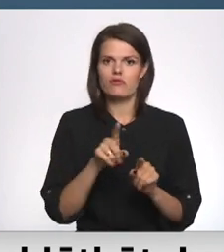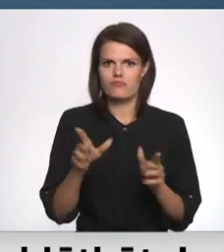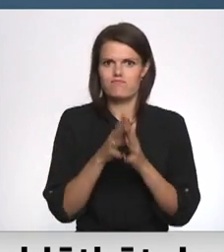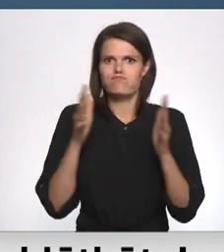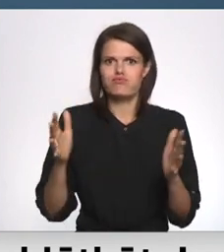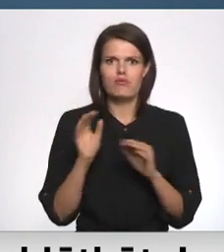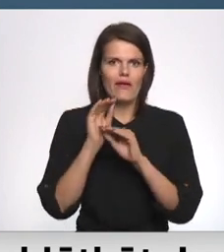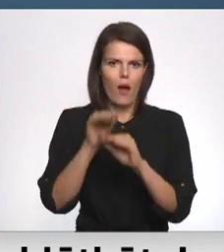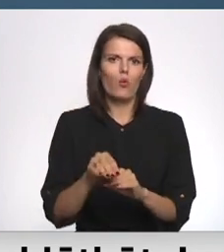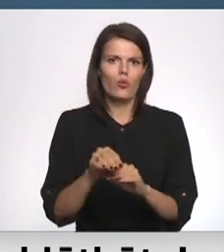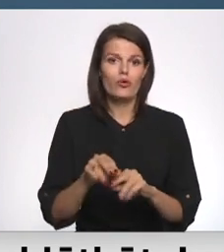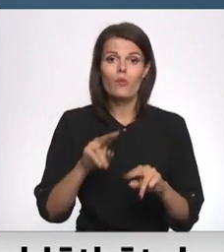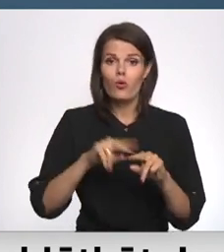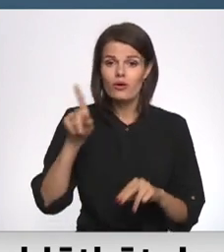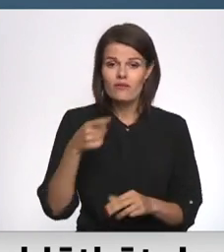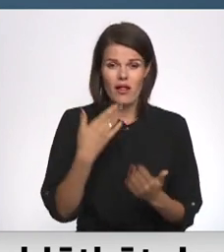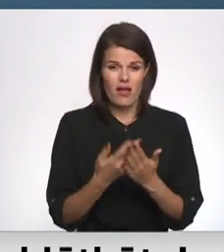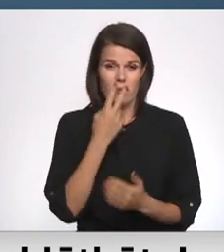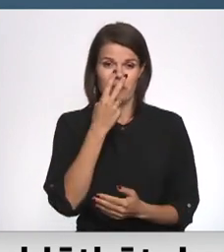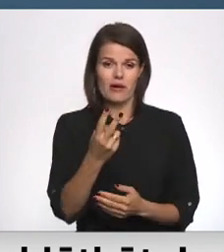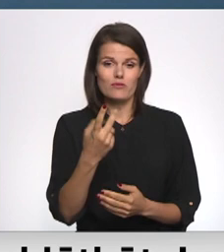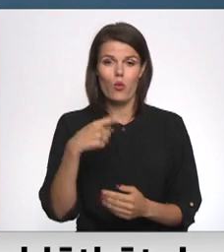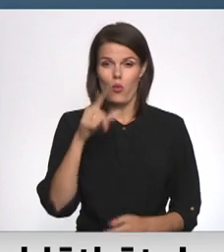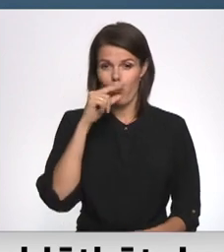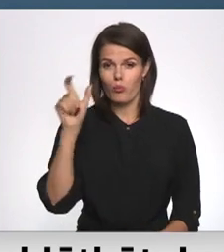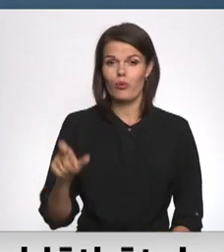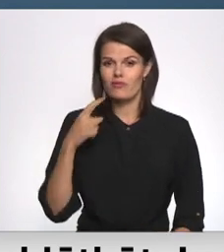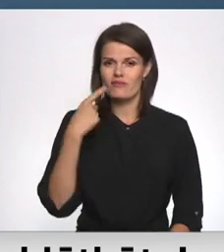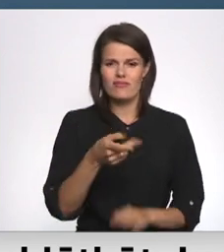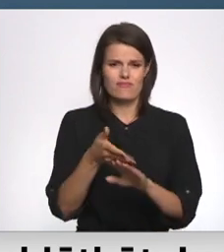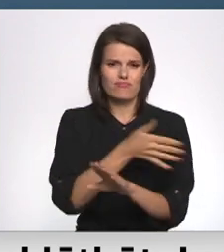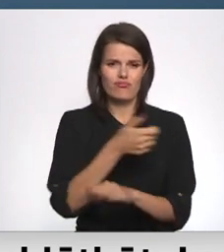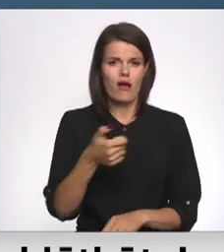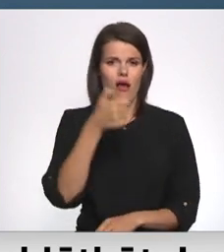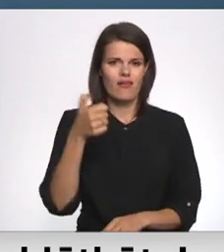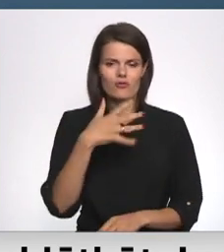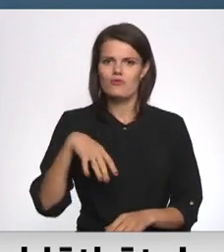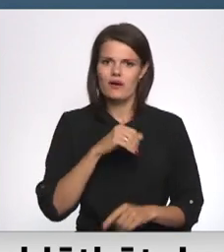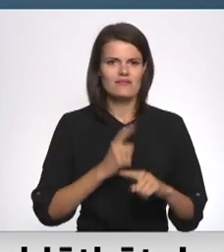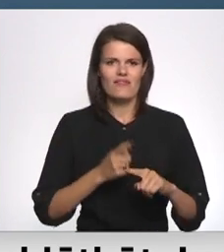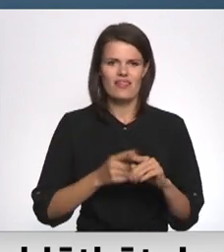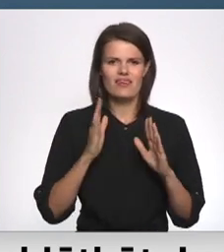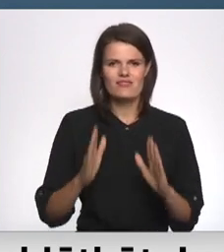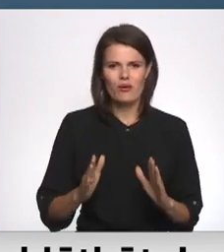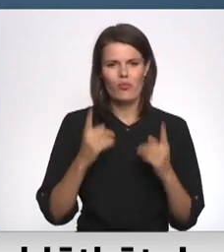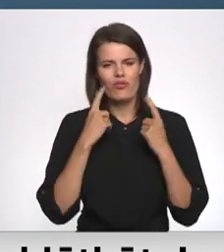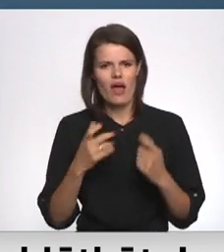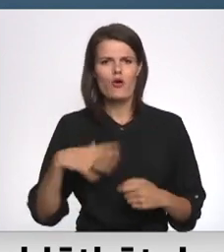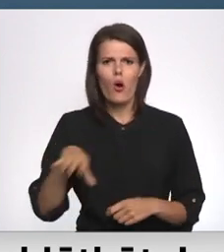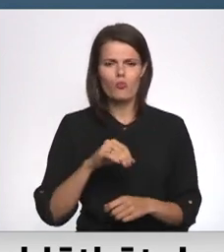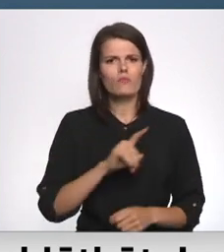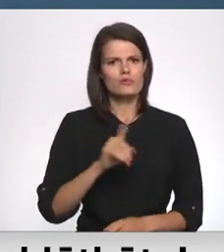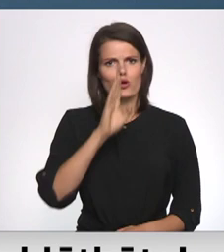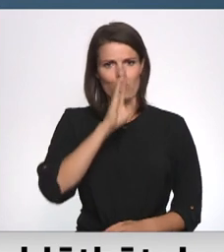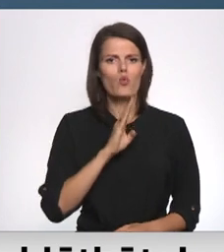iegūdījums. Un vēl, ja palūkojamies uz to, ko Putins ir sacījis gadu gaitā, tad mēs nedrīkstam būt naivi. Mums ir jāņem